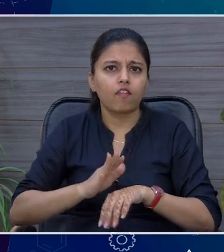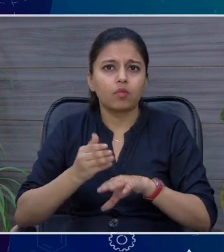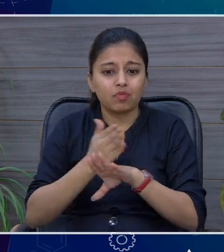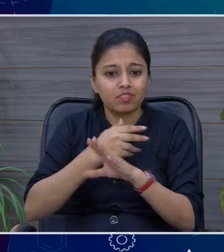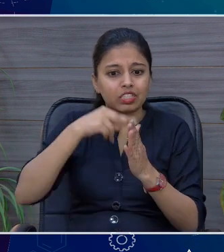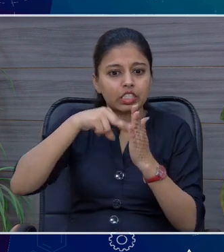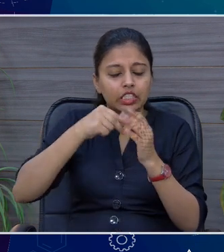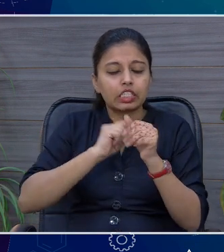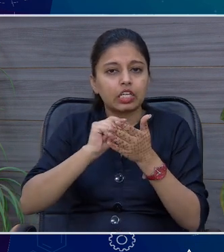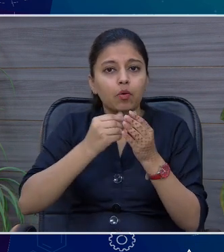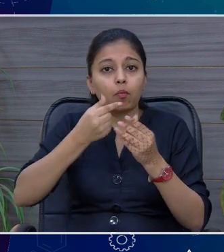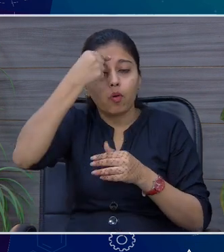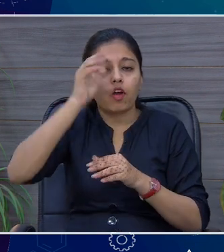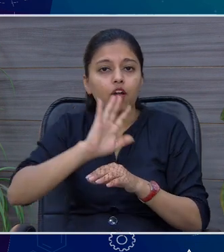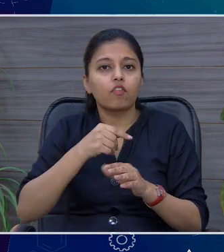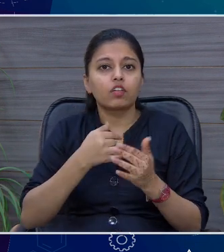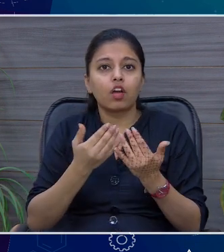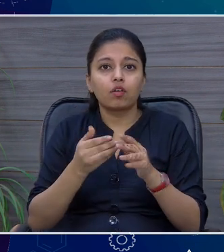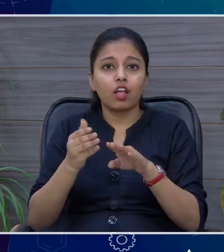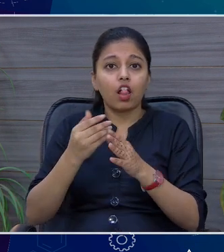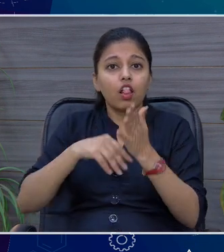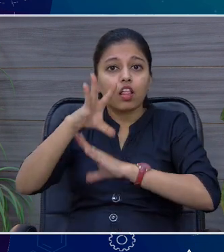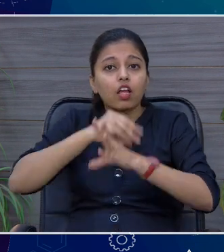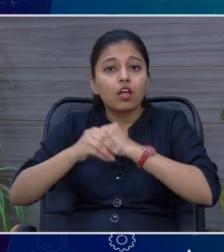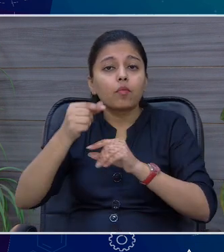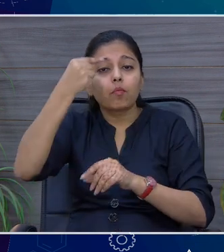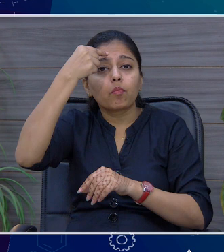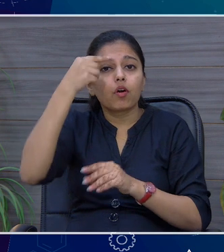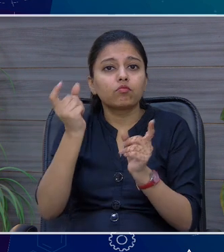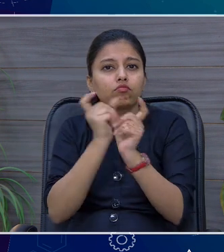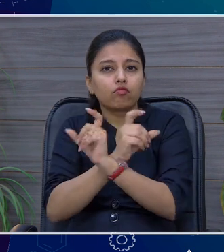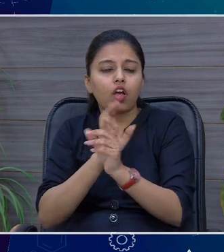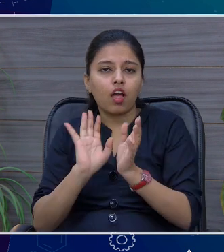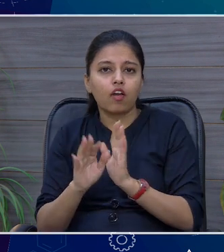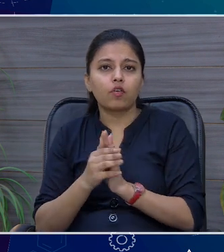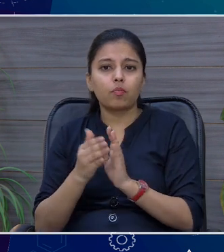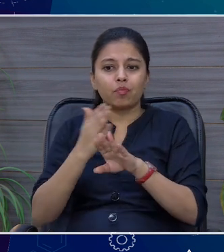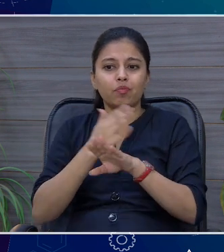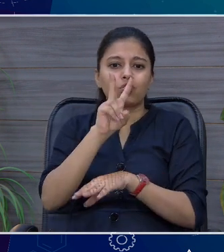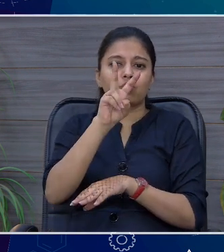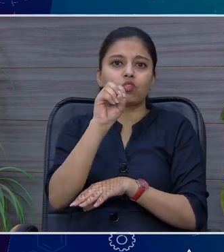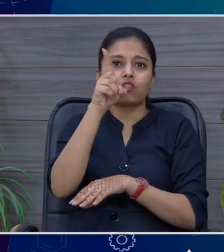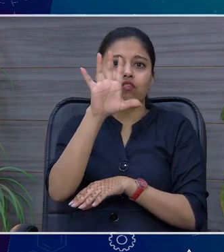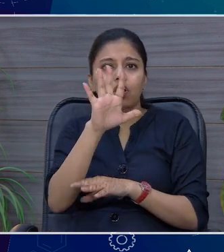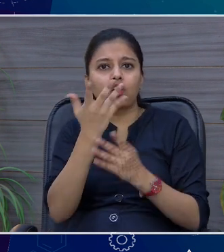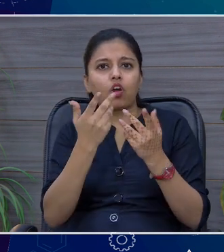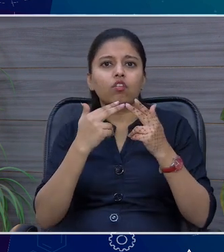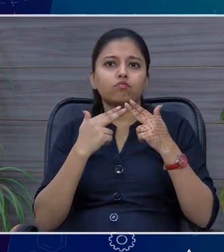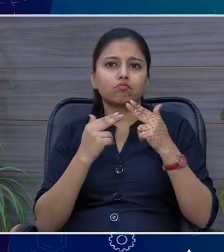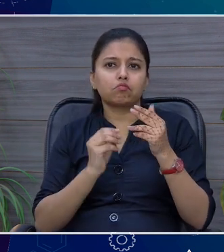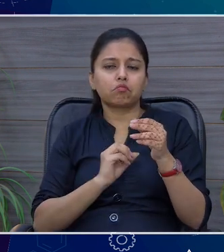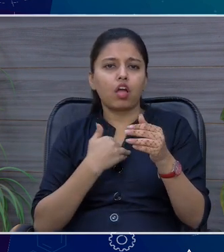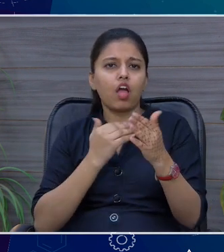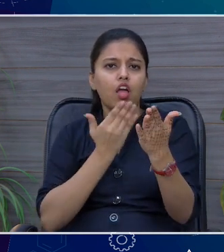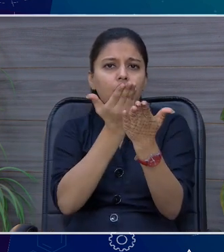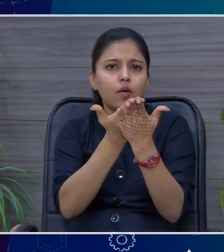अवेरनेसिक को उसमें रिगनाइज में ताइम लगा जपी मैंने केस पाइल किया था और